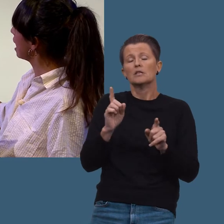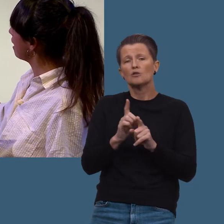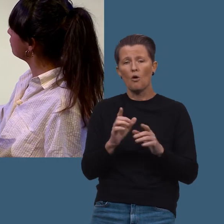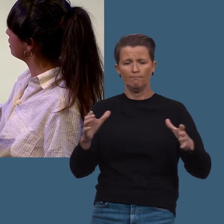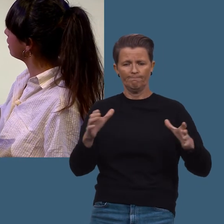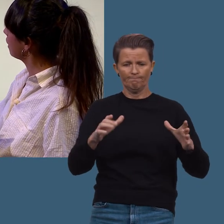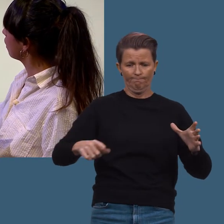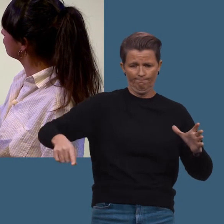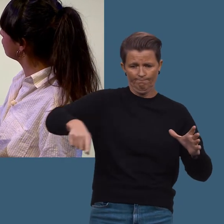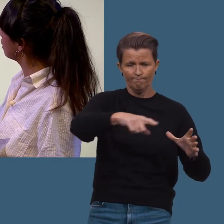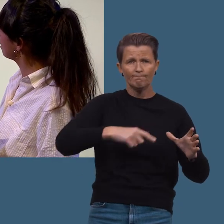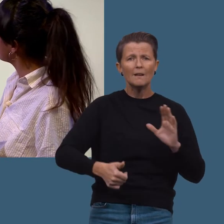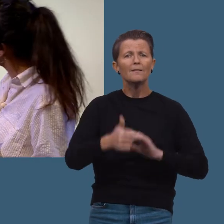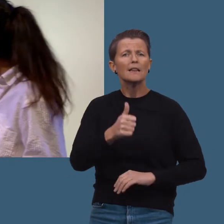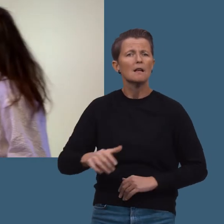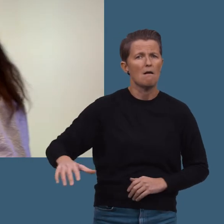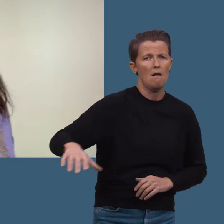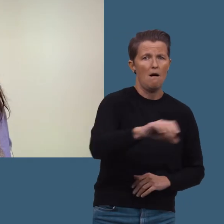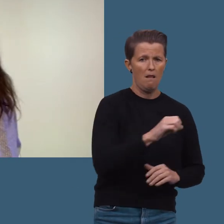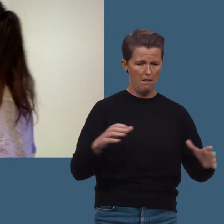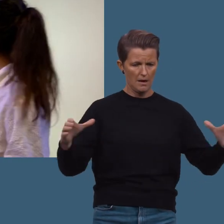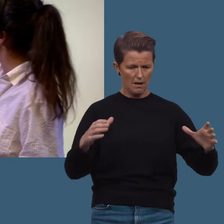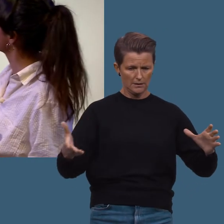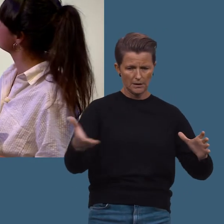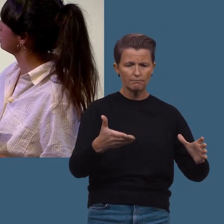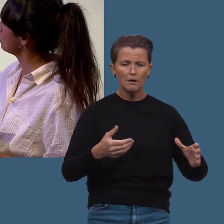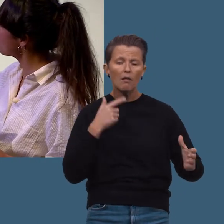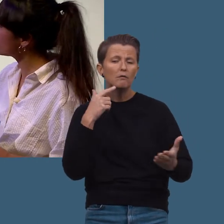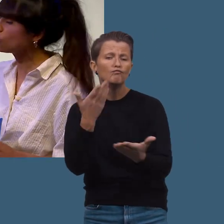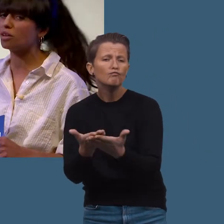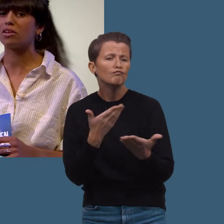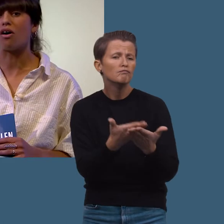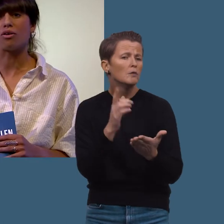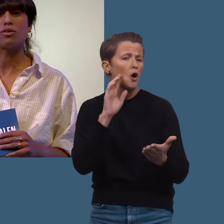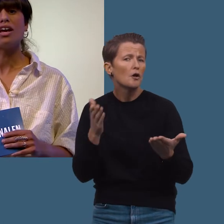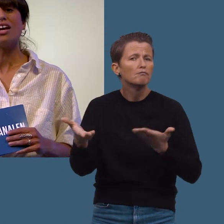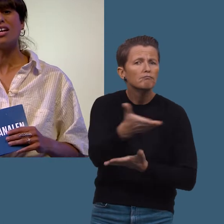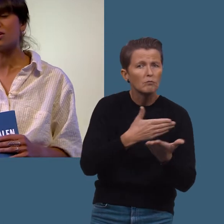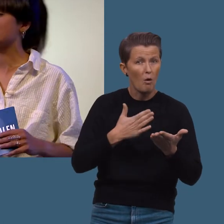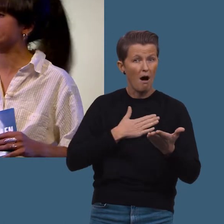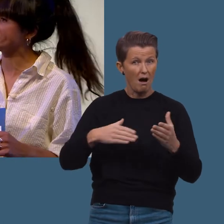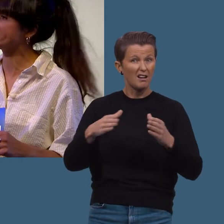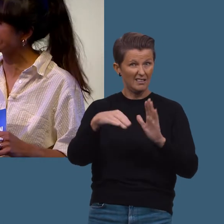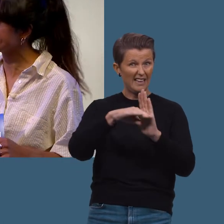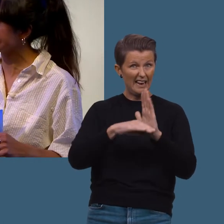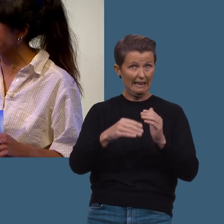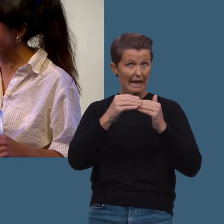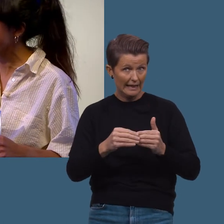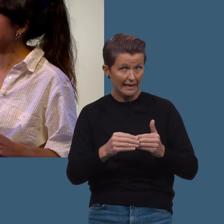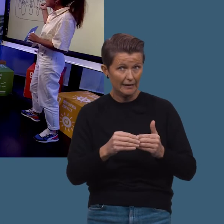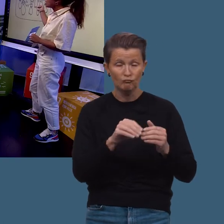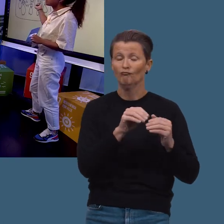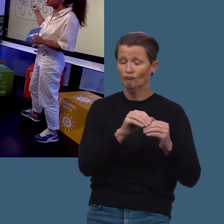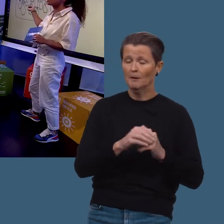Så det er viktig at alle i en klasse blir hørt, og at man har noen klasseregler. Er dere ikke enige i det?